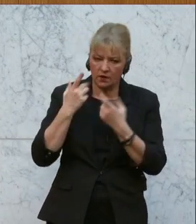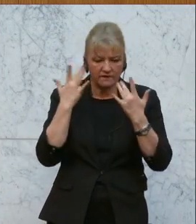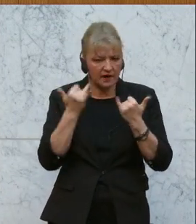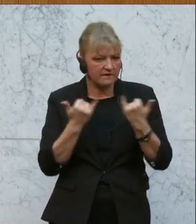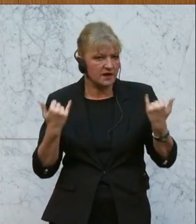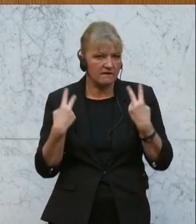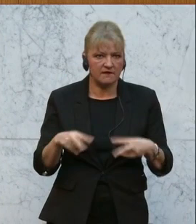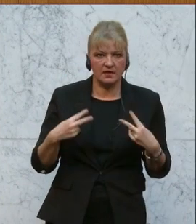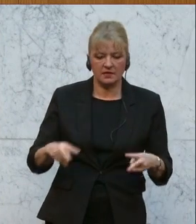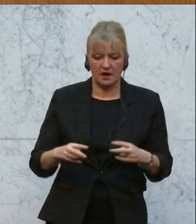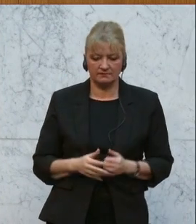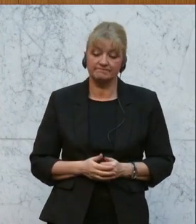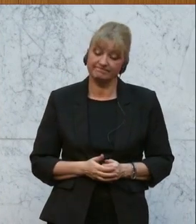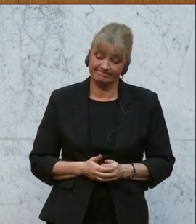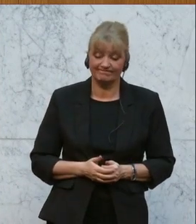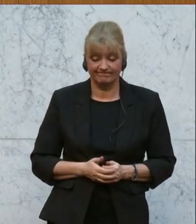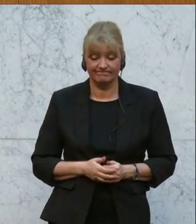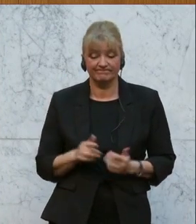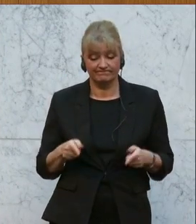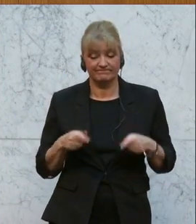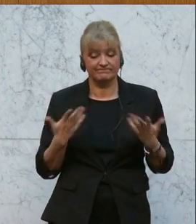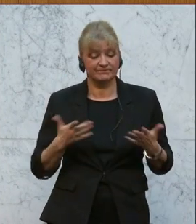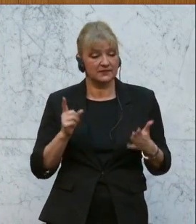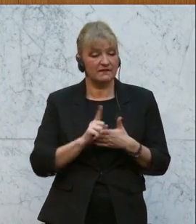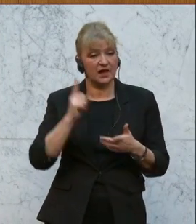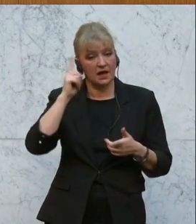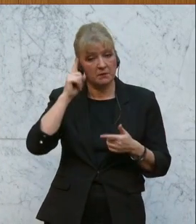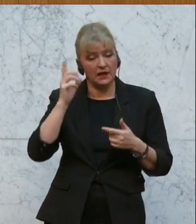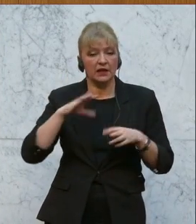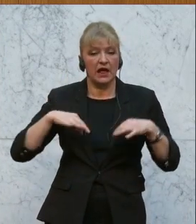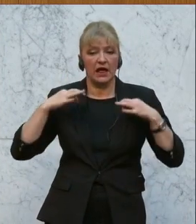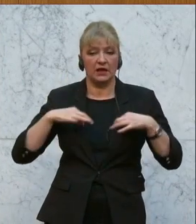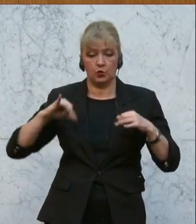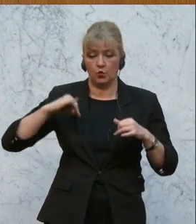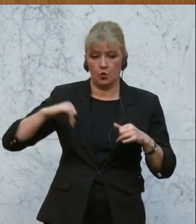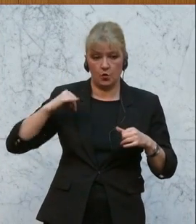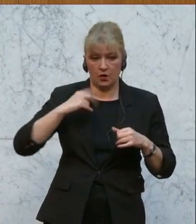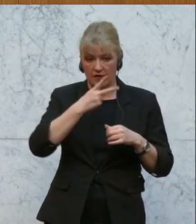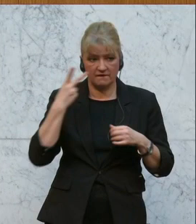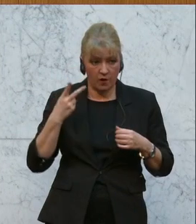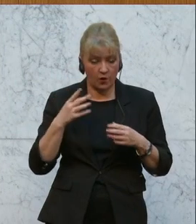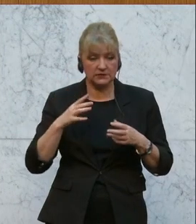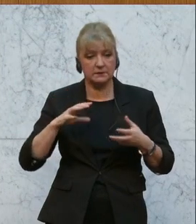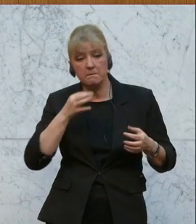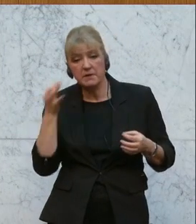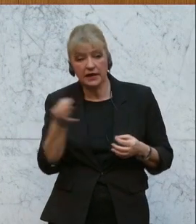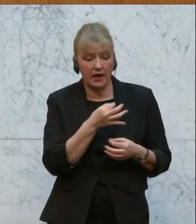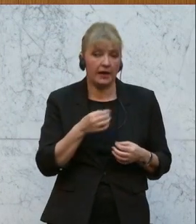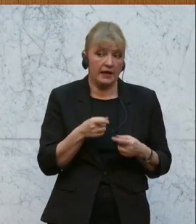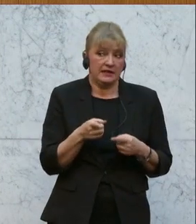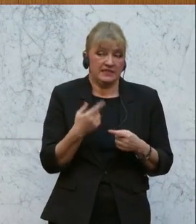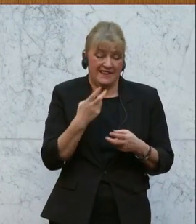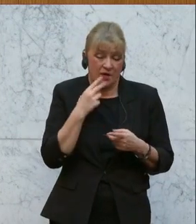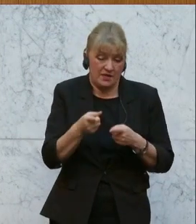wie es weitergeht. Und das hat das Mental Health-Jugendvolksbegehren versucht aufzubrechen. Und ich denke, es ist den Proponentinnen